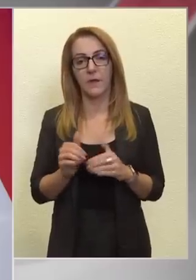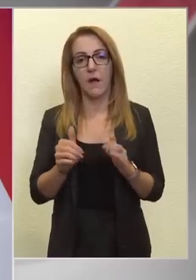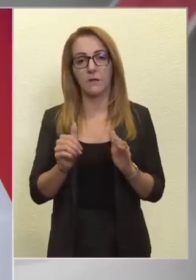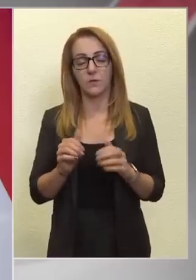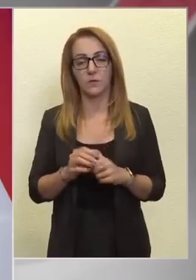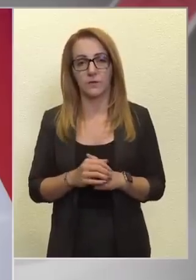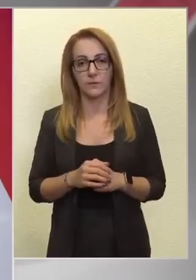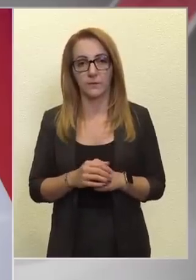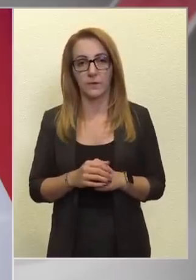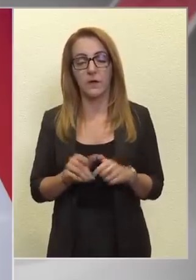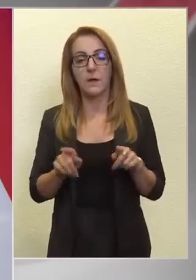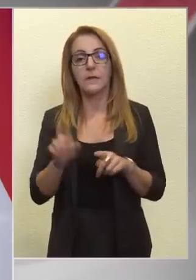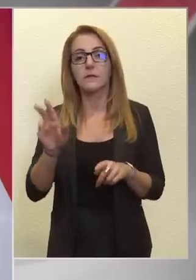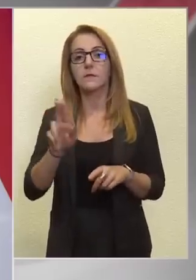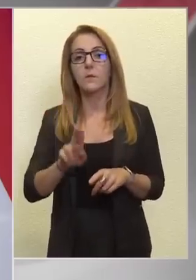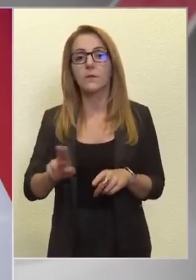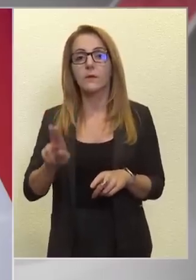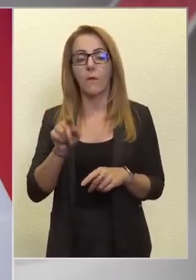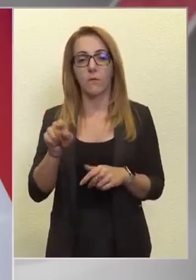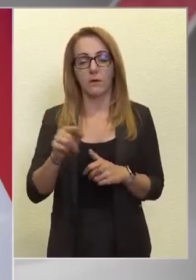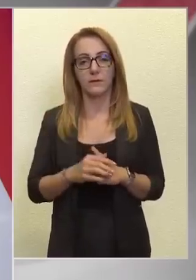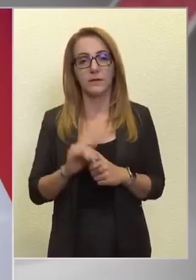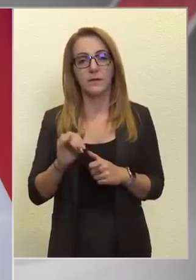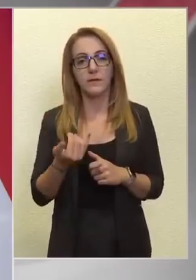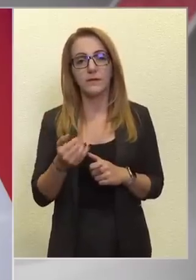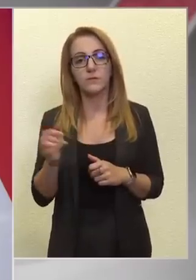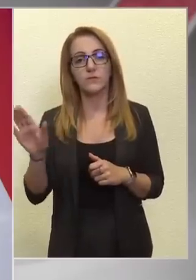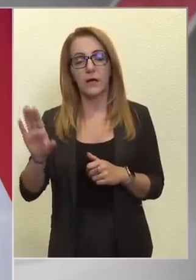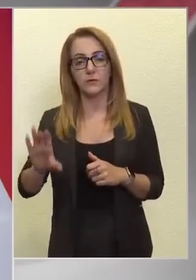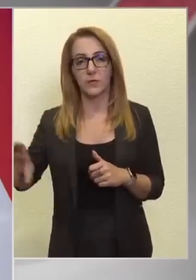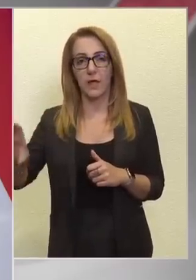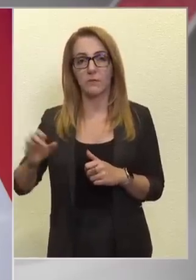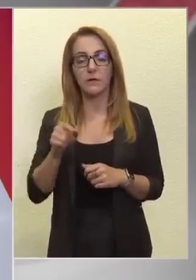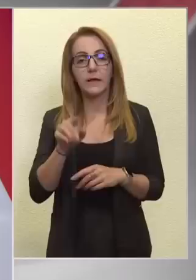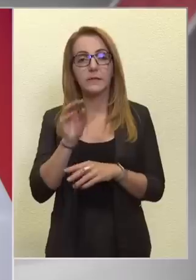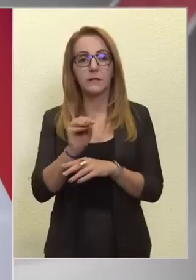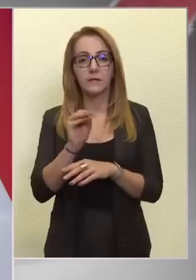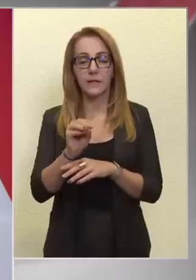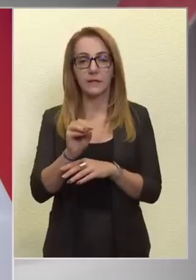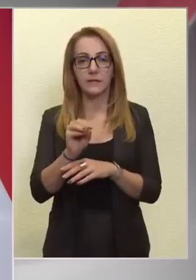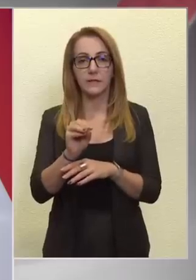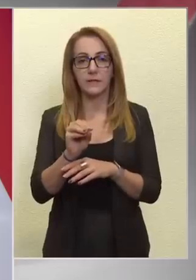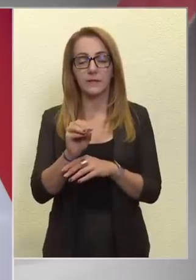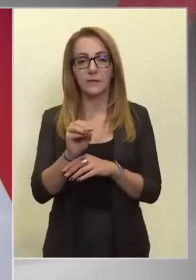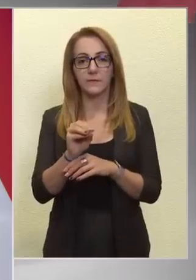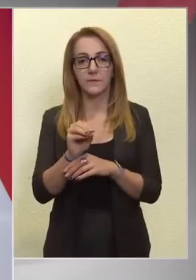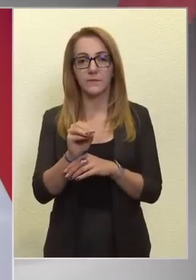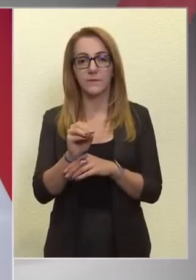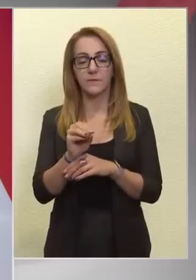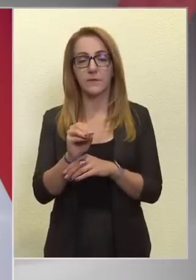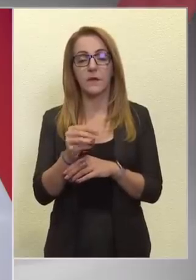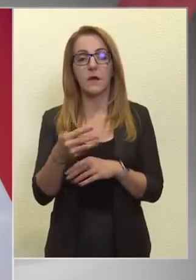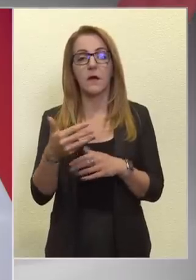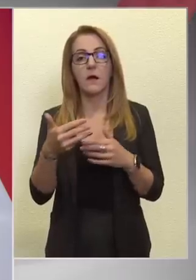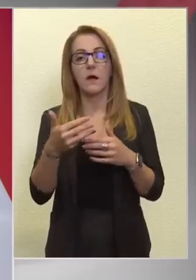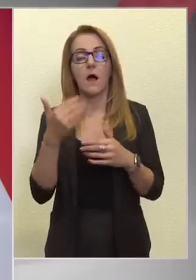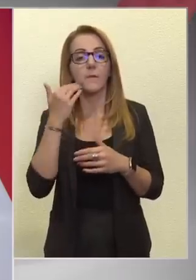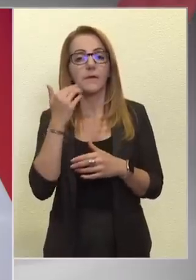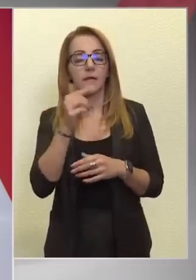Hatodannyiba. Mint az Unióba, illetve Ázsiába. Ez azt jelenti, hogy az amerikai